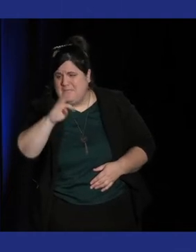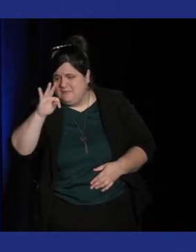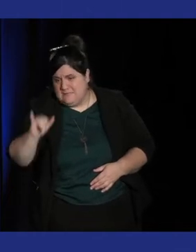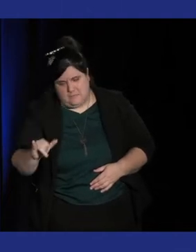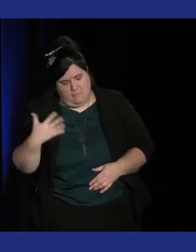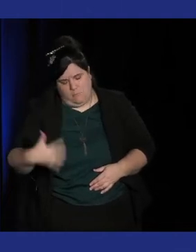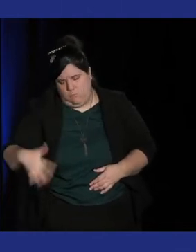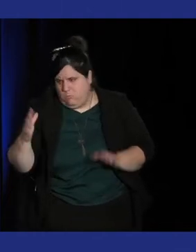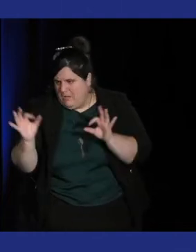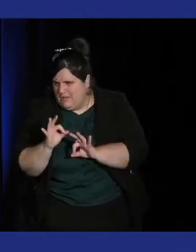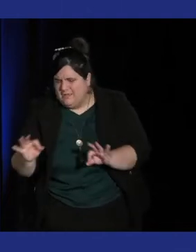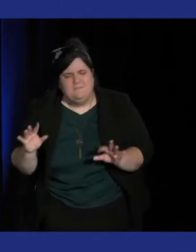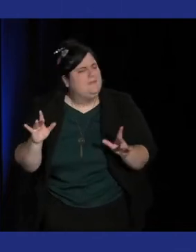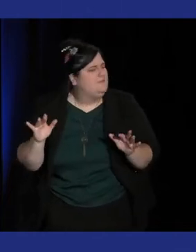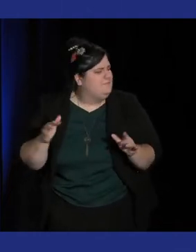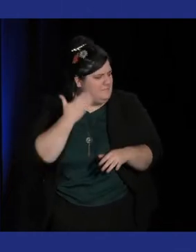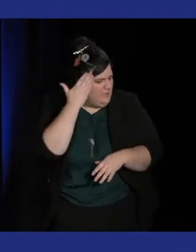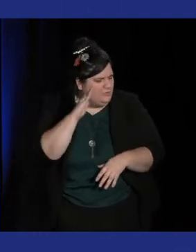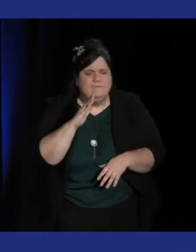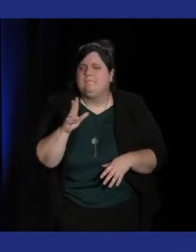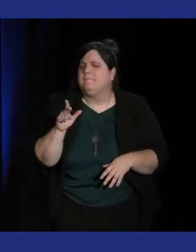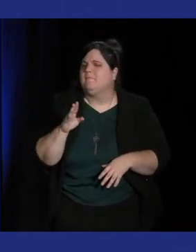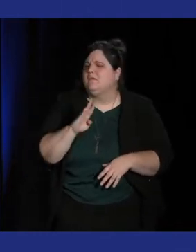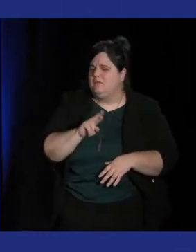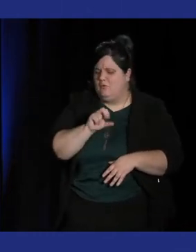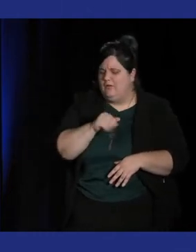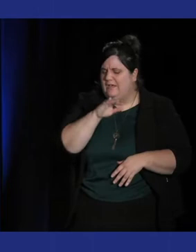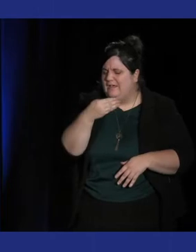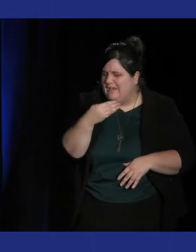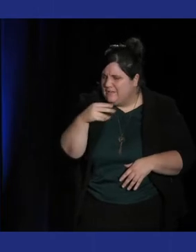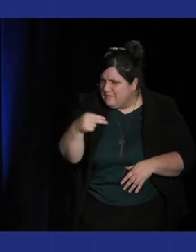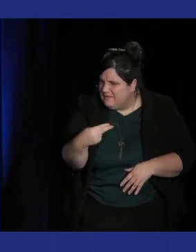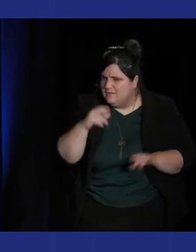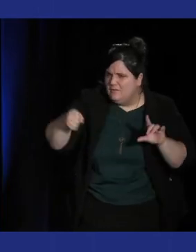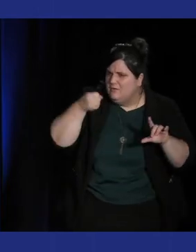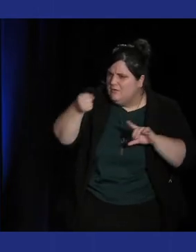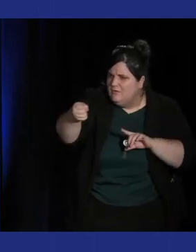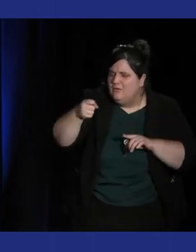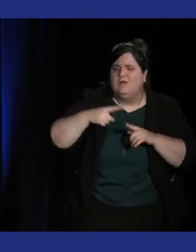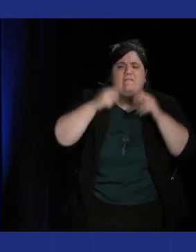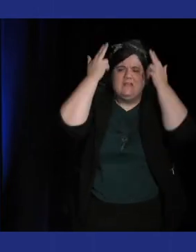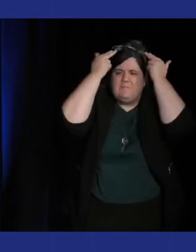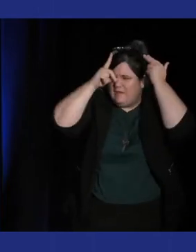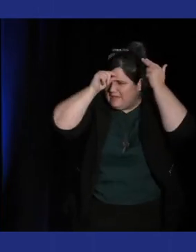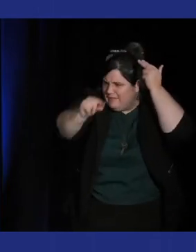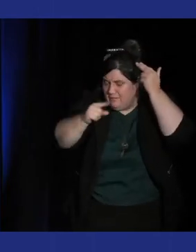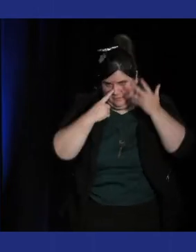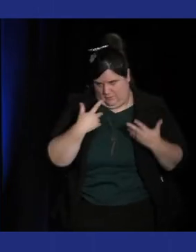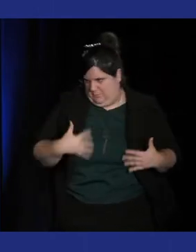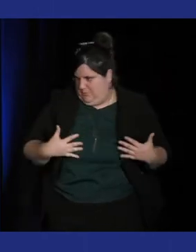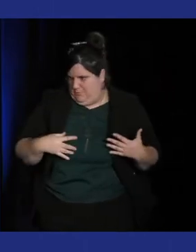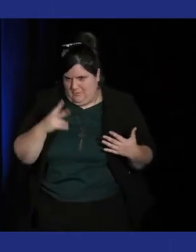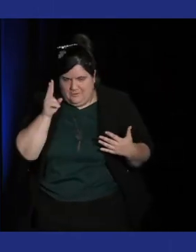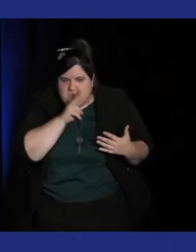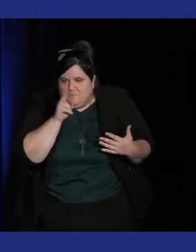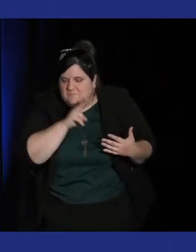un... je confonds c'était dans Ramanel et Lapin Crétain mais pareil ça fait partie un petit peu aussi de la même dynamique c'est un peu ce côté de... c'est des niveaux qui vont